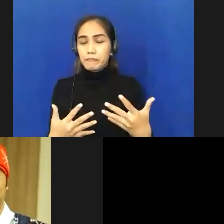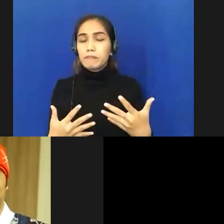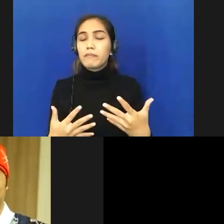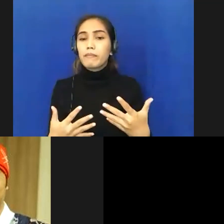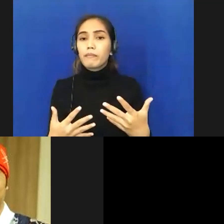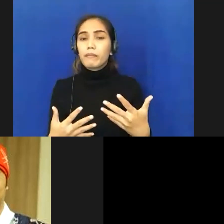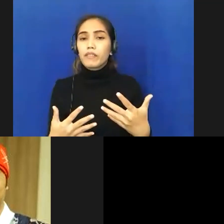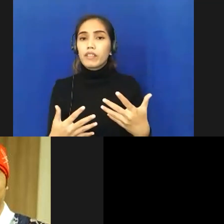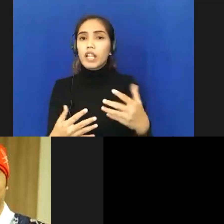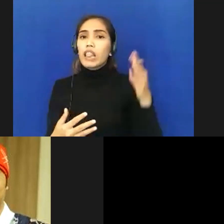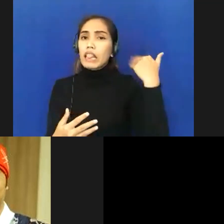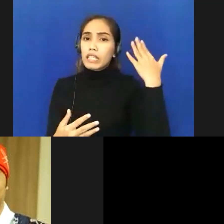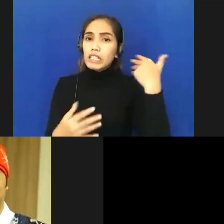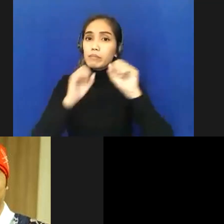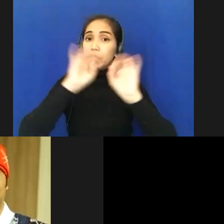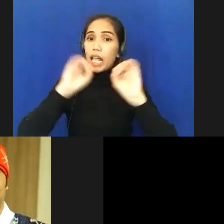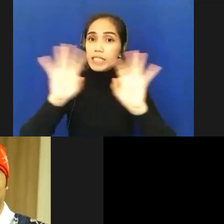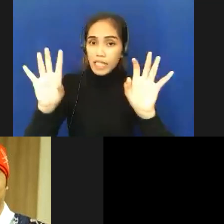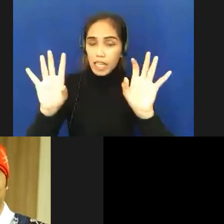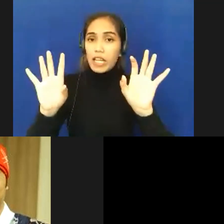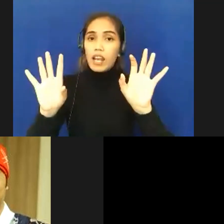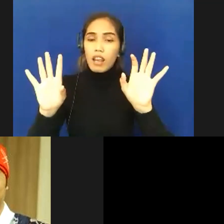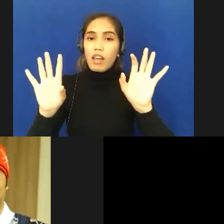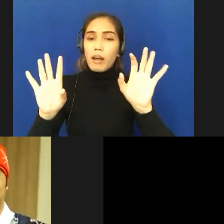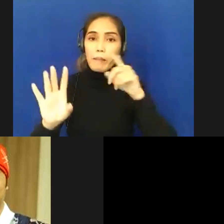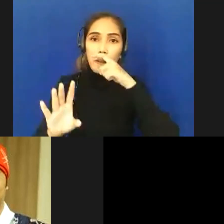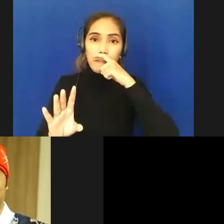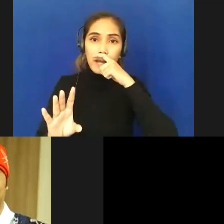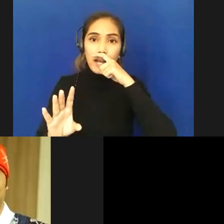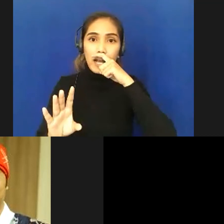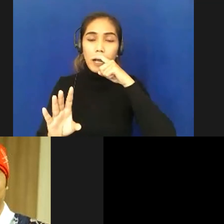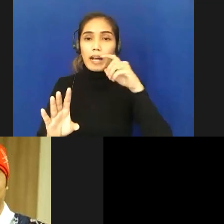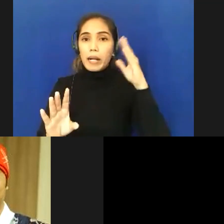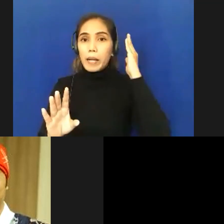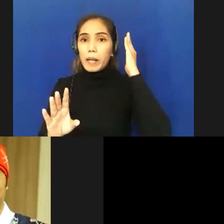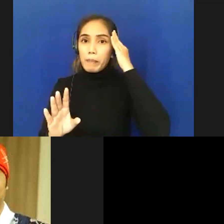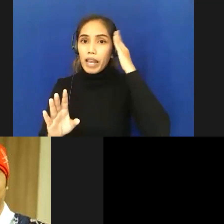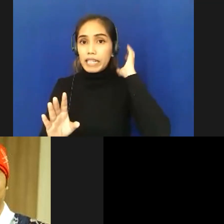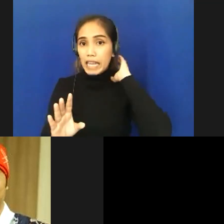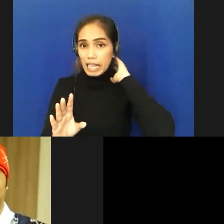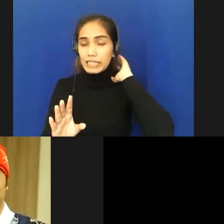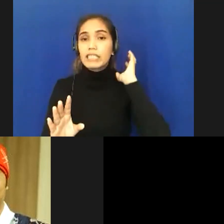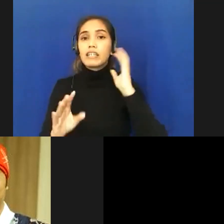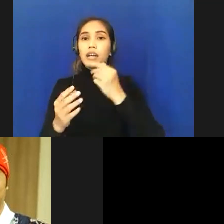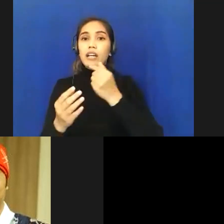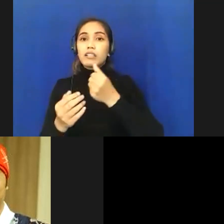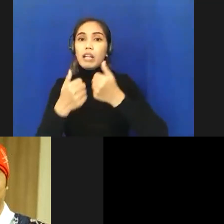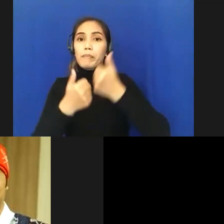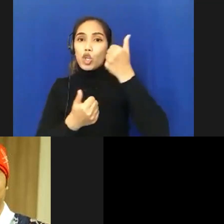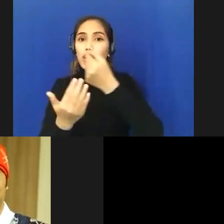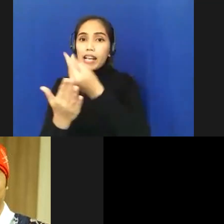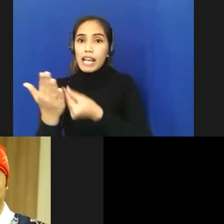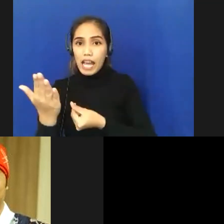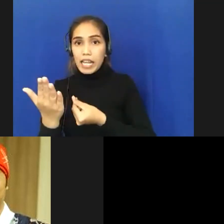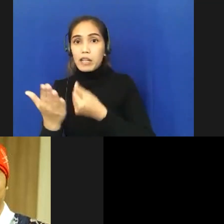tadi yang sudah disampaikan oleh Pak Kadis PMB soal prioritas anggaran nah ini